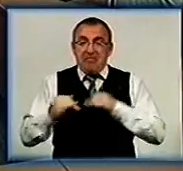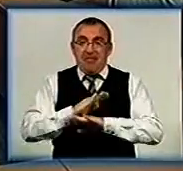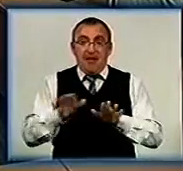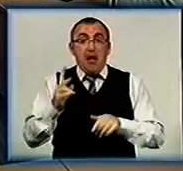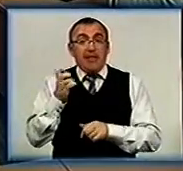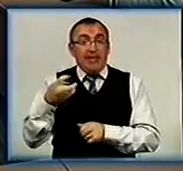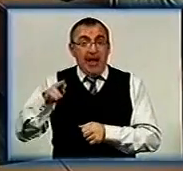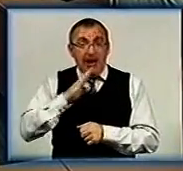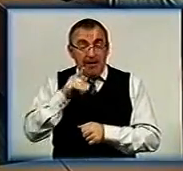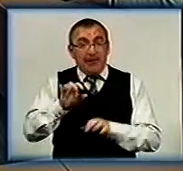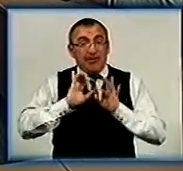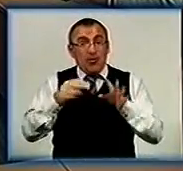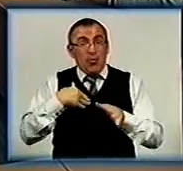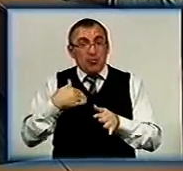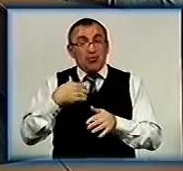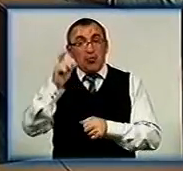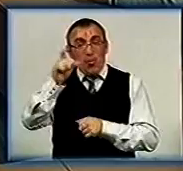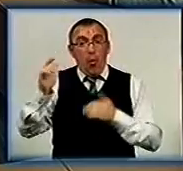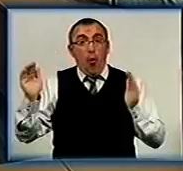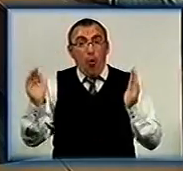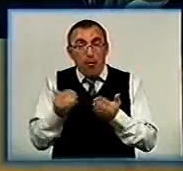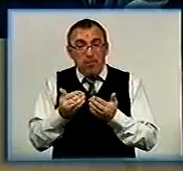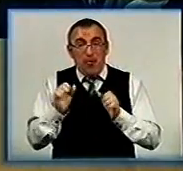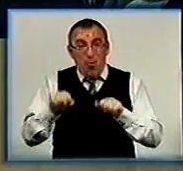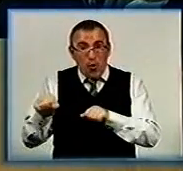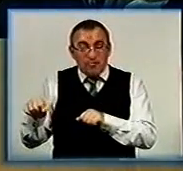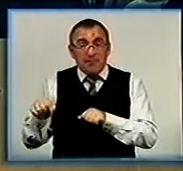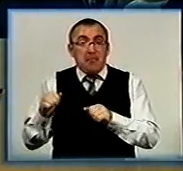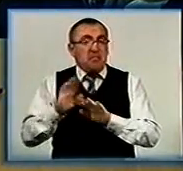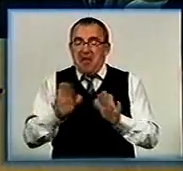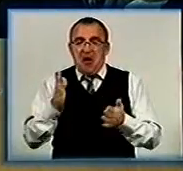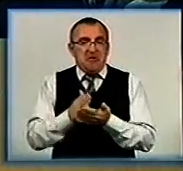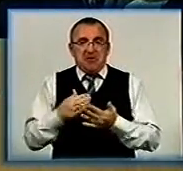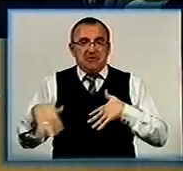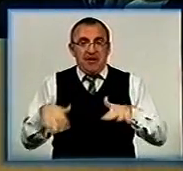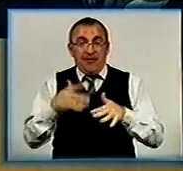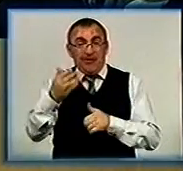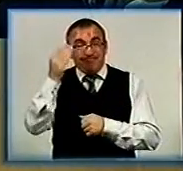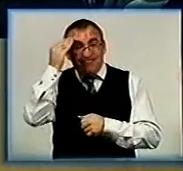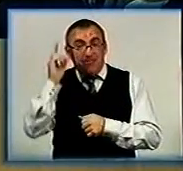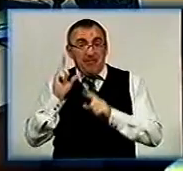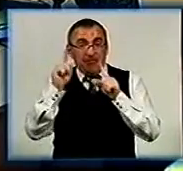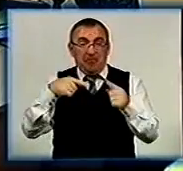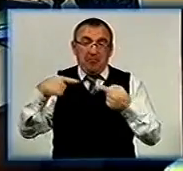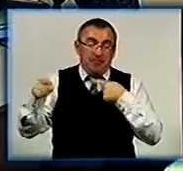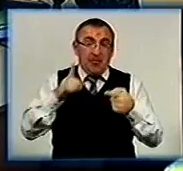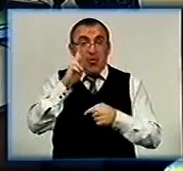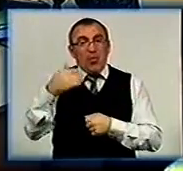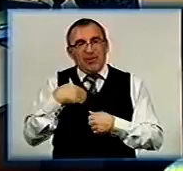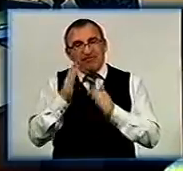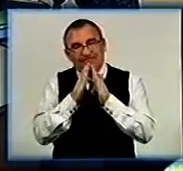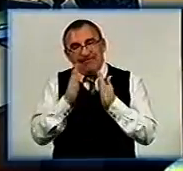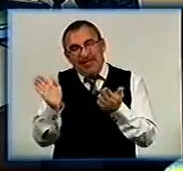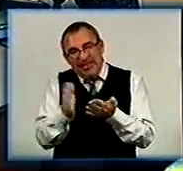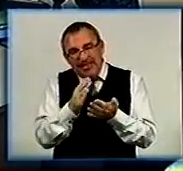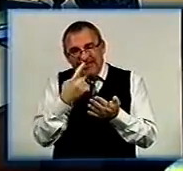Наталія розповідає, хотіла довести, що люди з обмеженими можливостями не є слабшими. Думки щодо її поїздки різнилися. Дехто намагався відмовити,